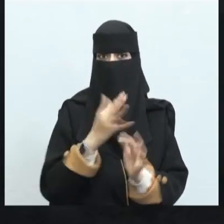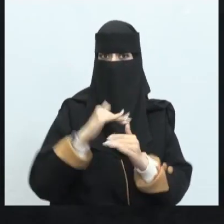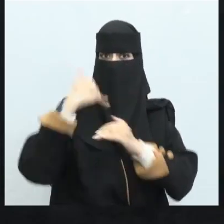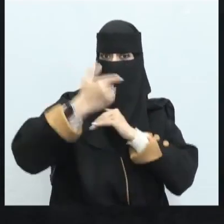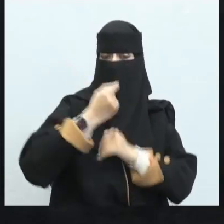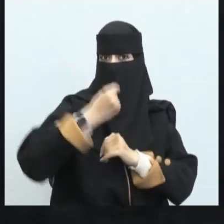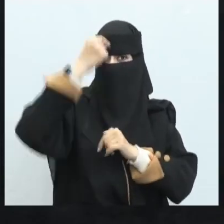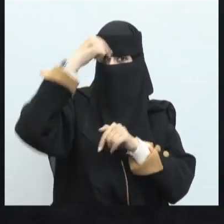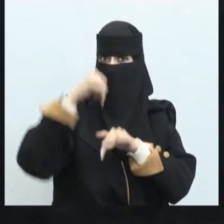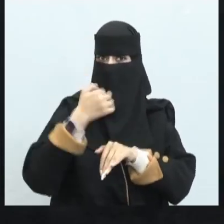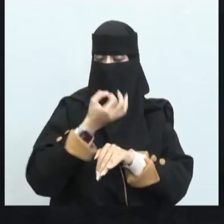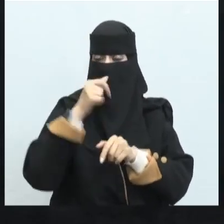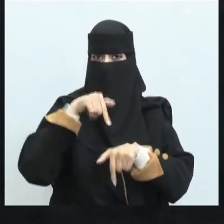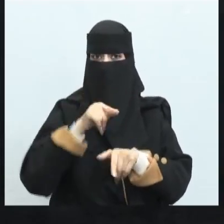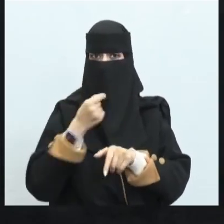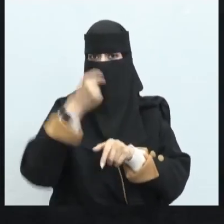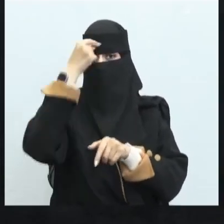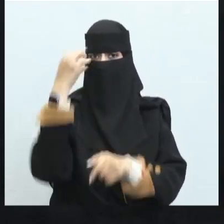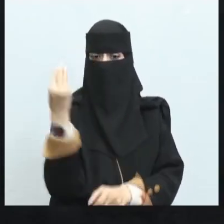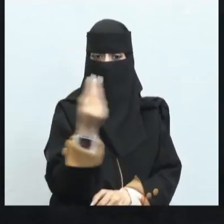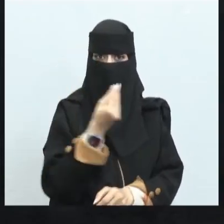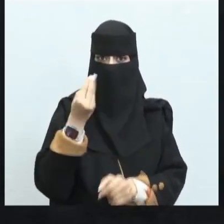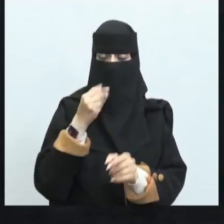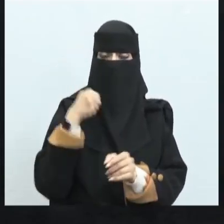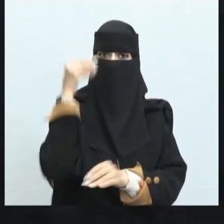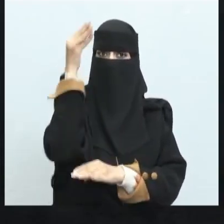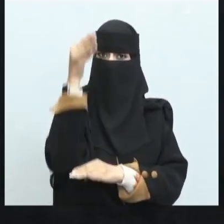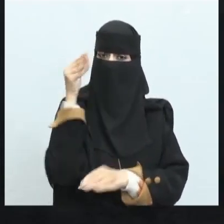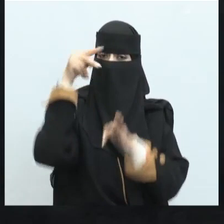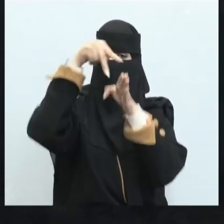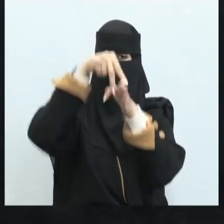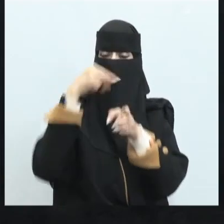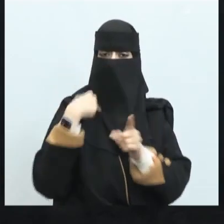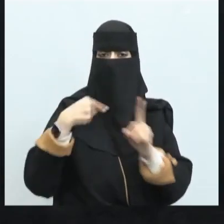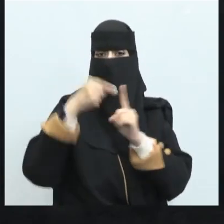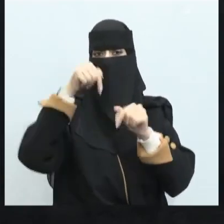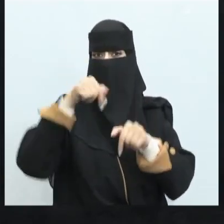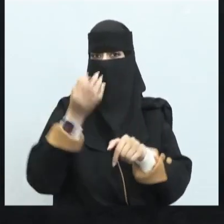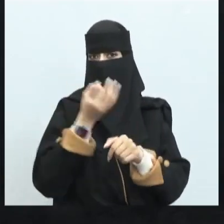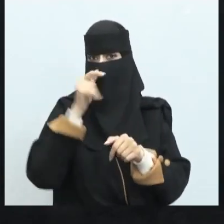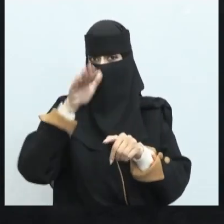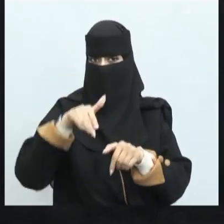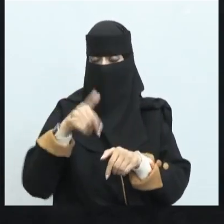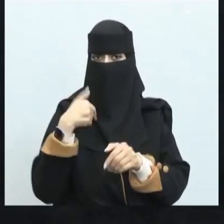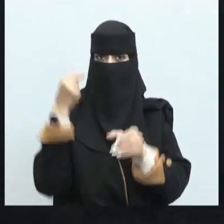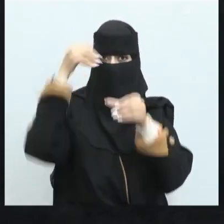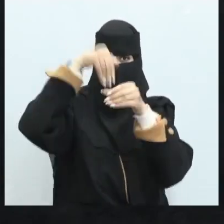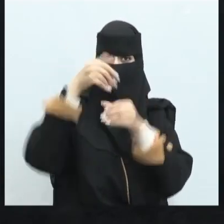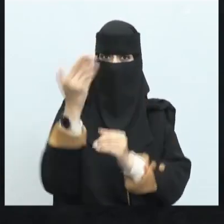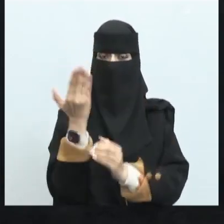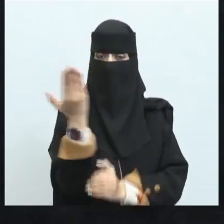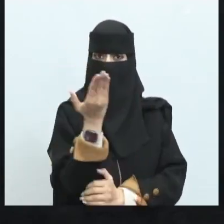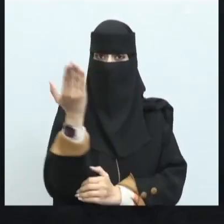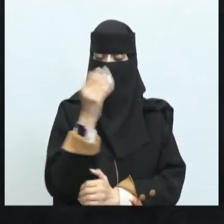يتحدث فيها عن وصف الرحلة ووصف الناقة ووصف الفرس ثم الغرض الذي يريد أن يتحدث عنه في المعلقة